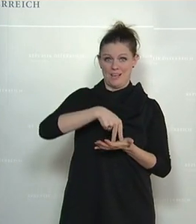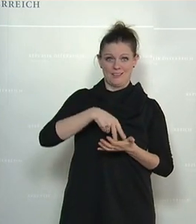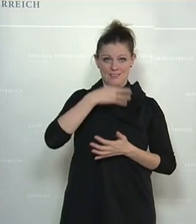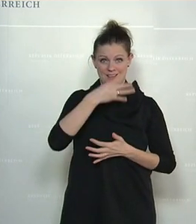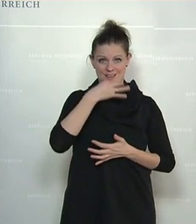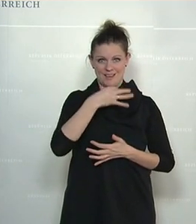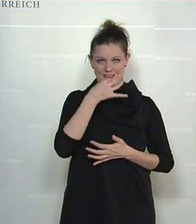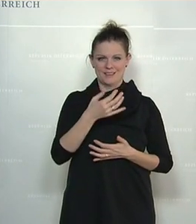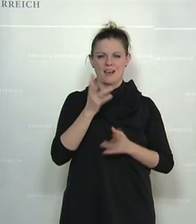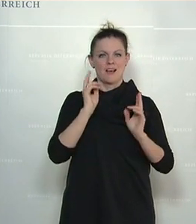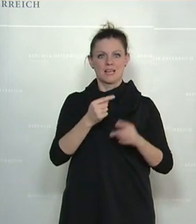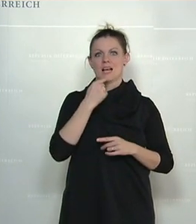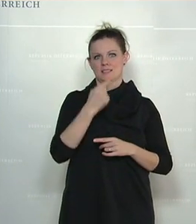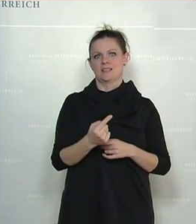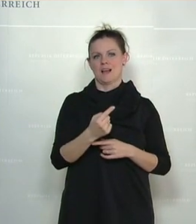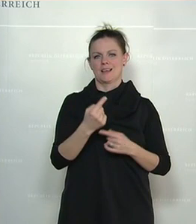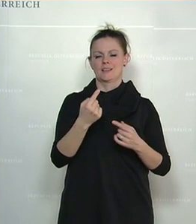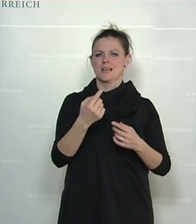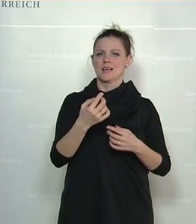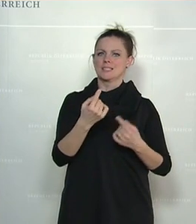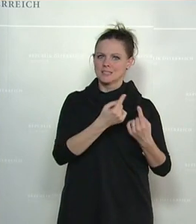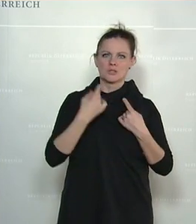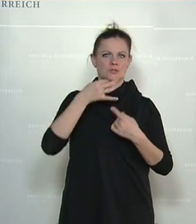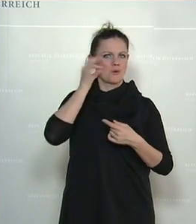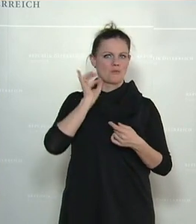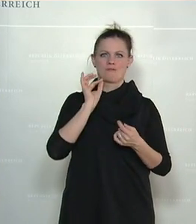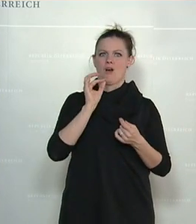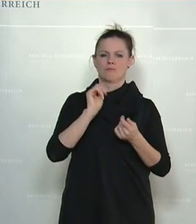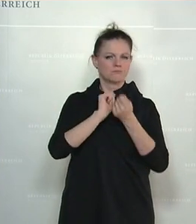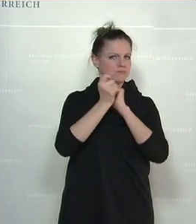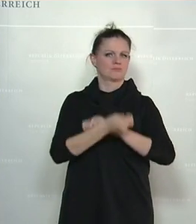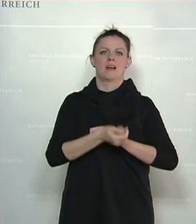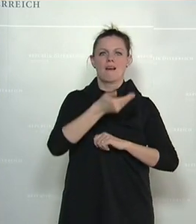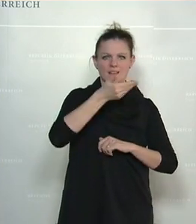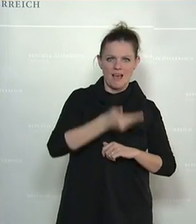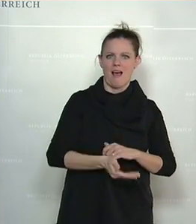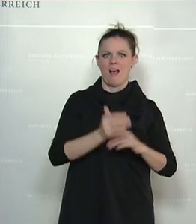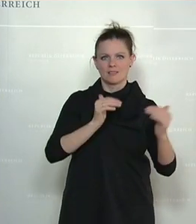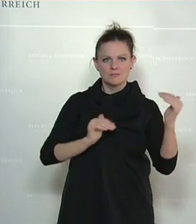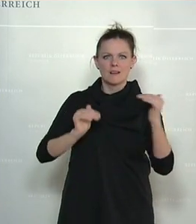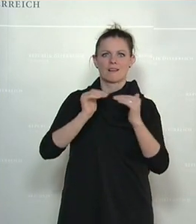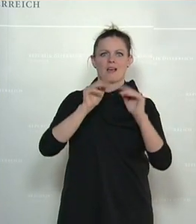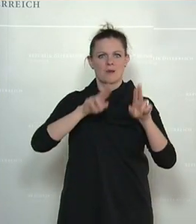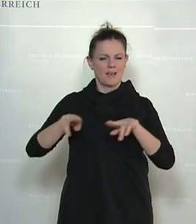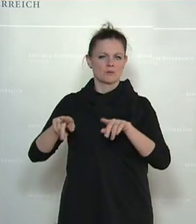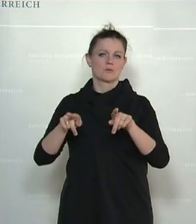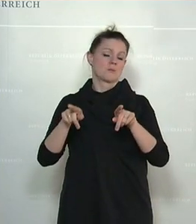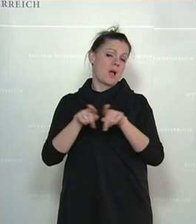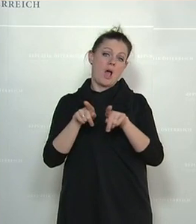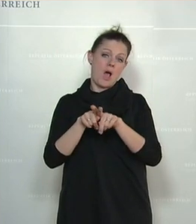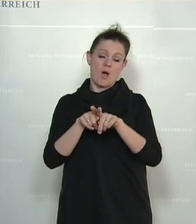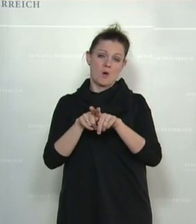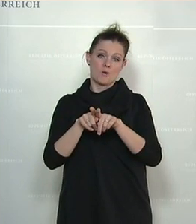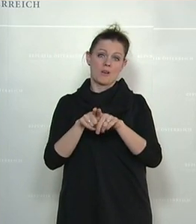in der Situation bei den Frauen einiges verbessert, sowohl im Einkommen, sowohl in der Gleichberechtigung, aber auch